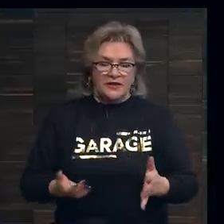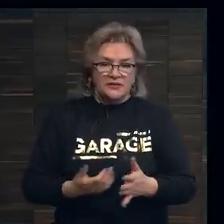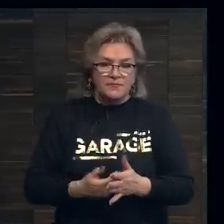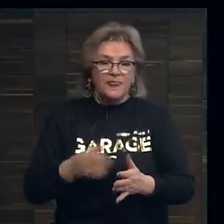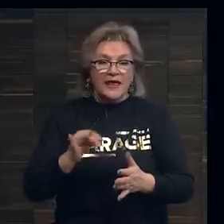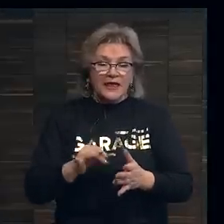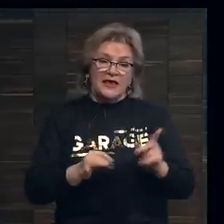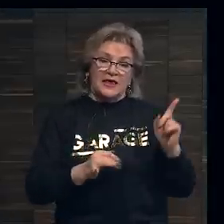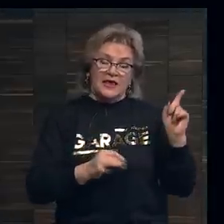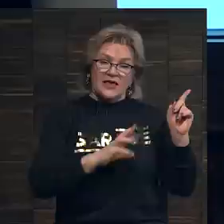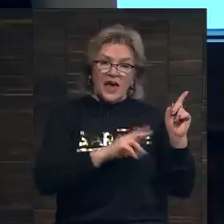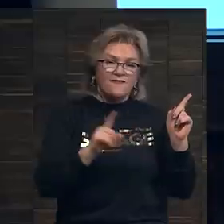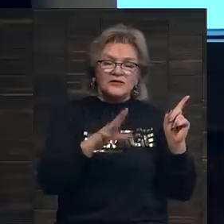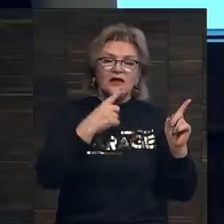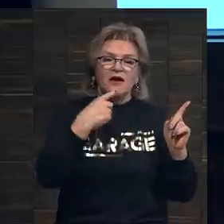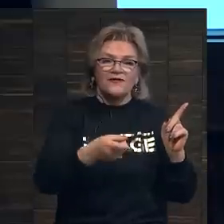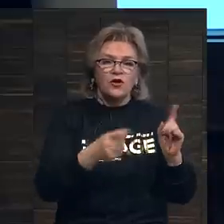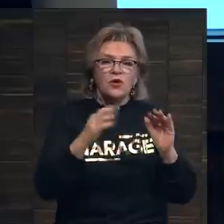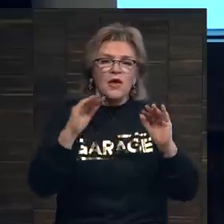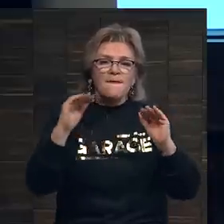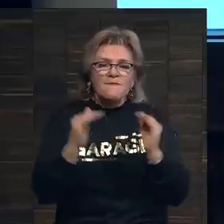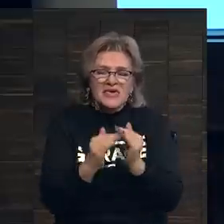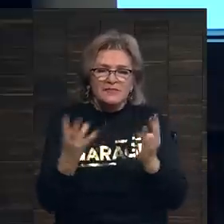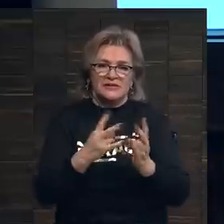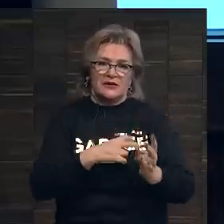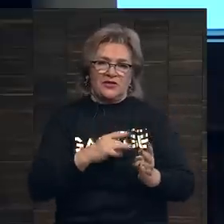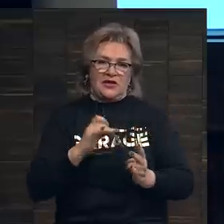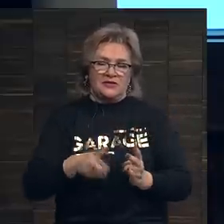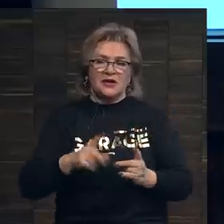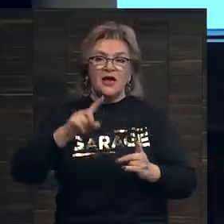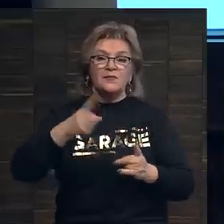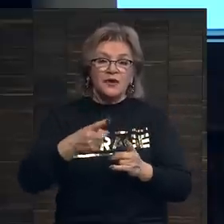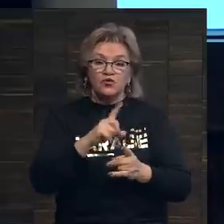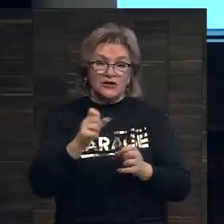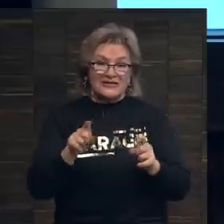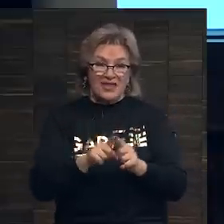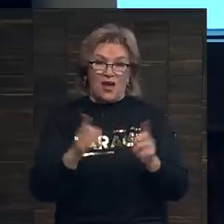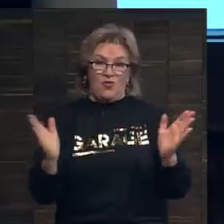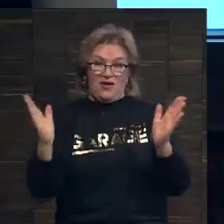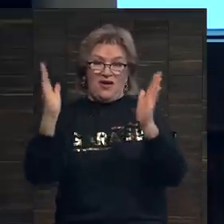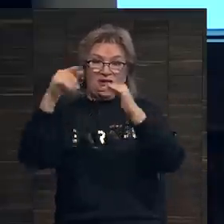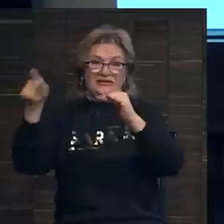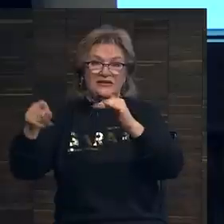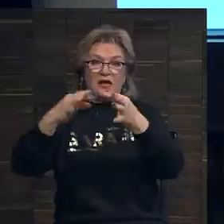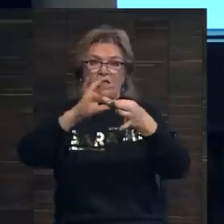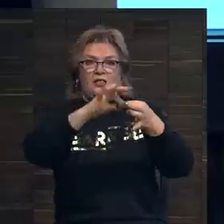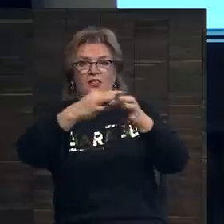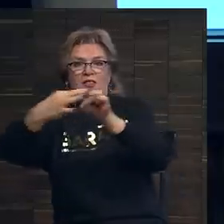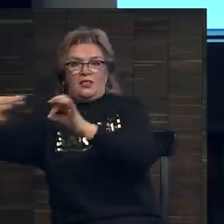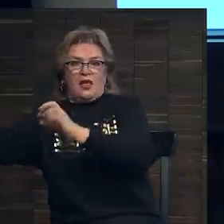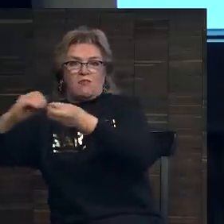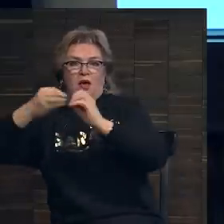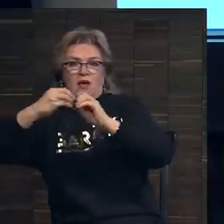И я всегда говорю, минимизируйте этот риск, потому что за такой картиной плетется целый шлейф